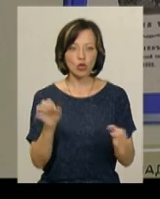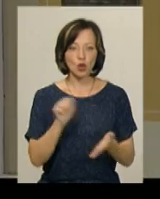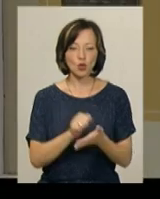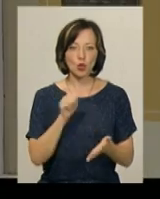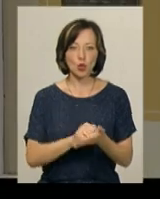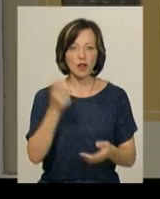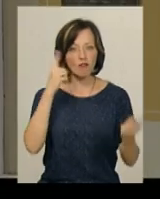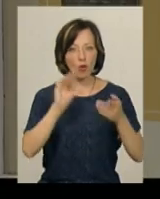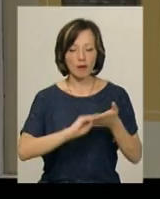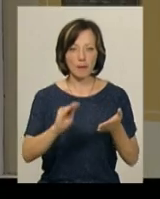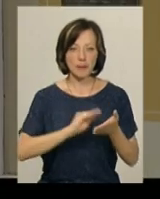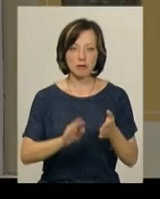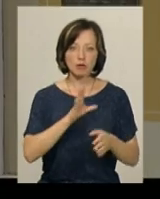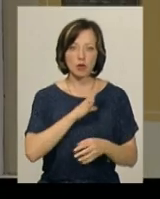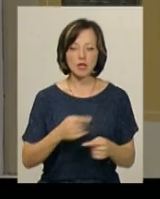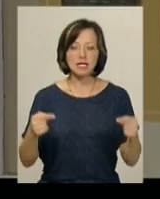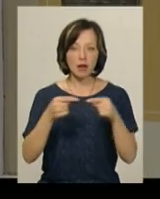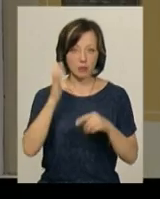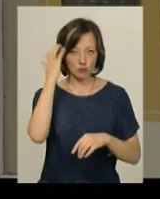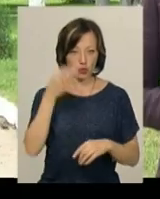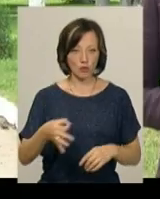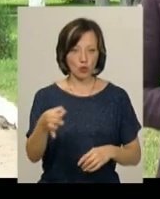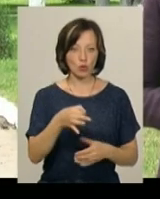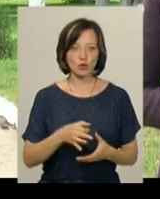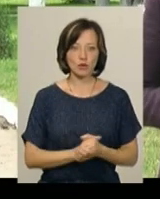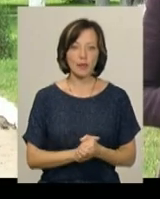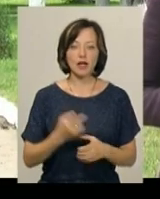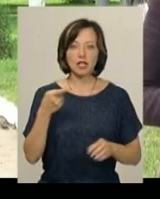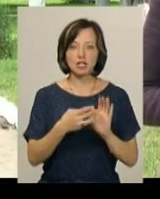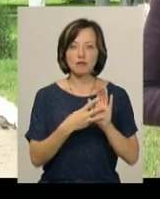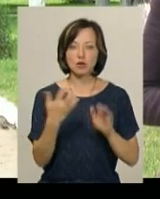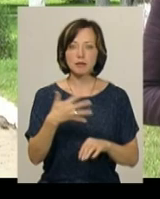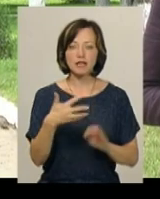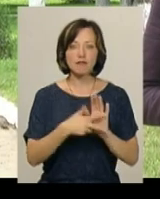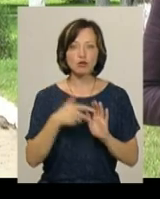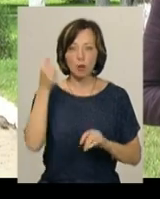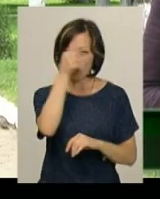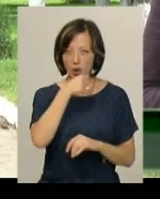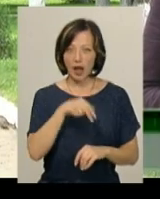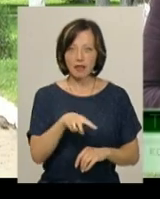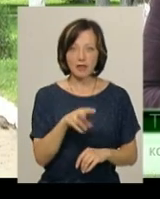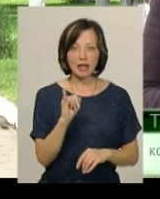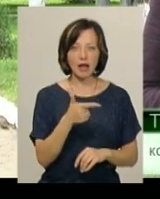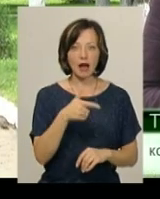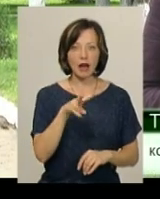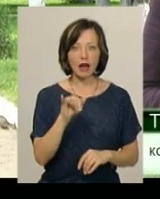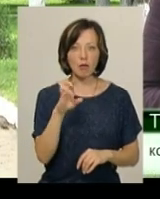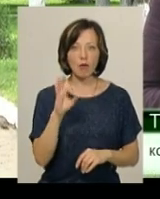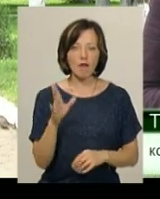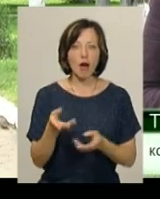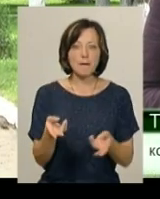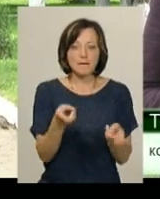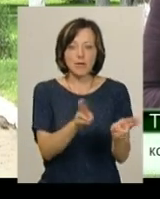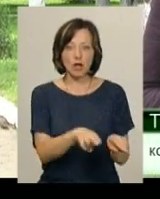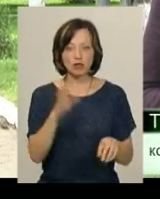тих творів, які були написані саме в Чорному острові. У 1858 році Леонід Іванович Глібов покинув